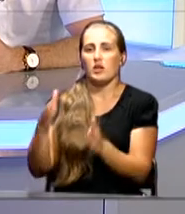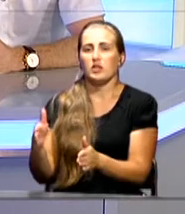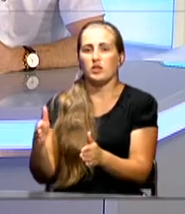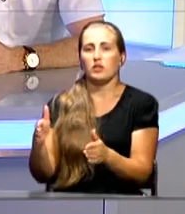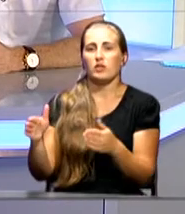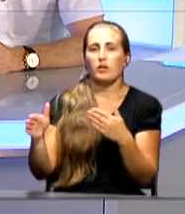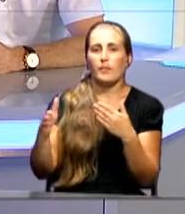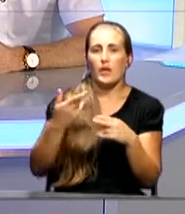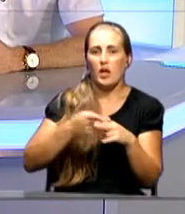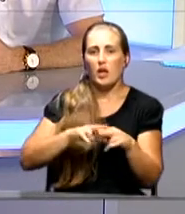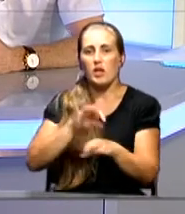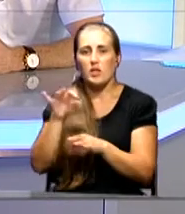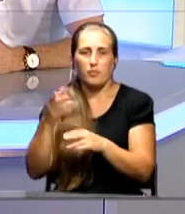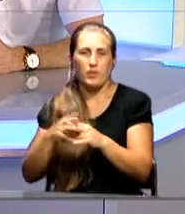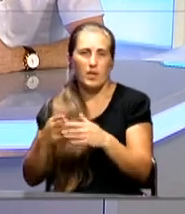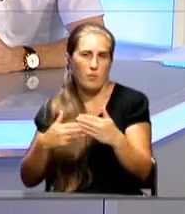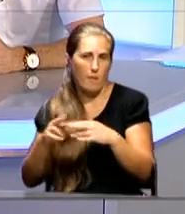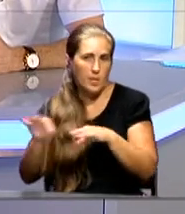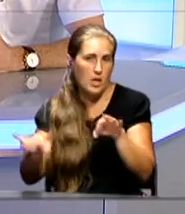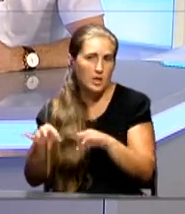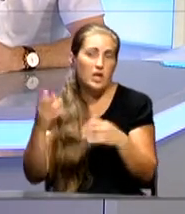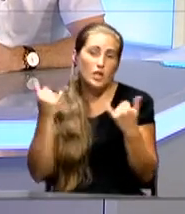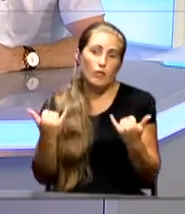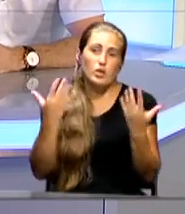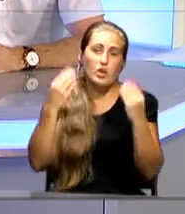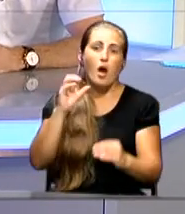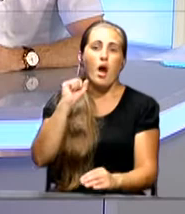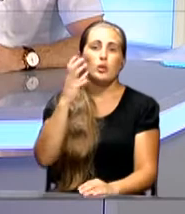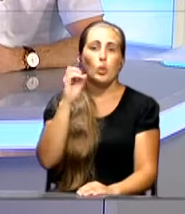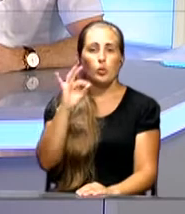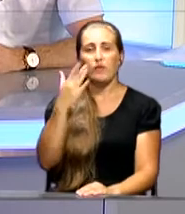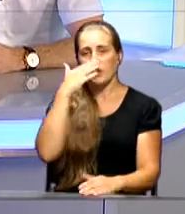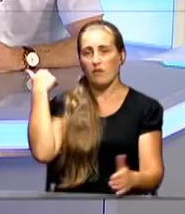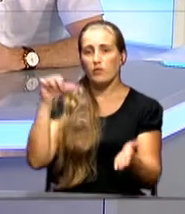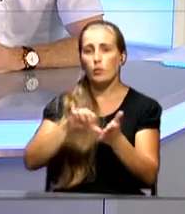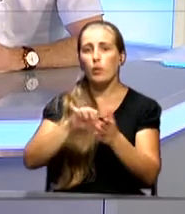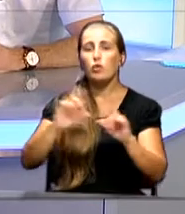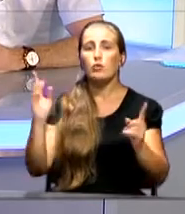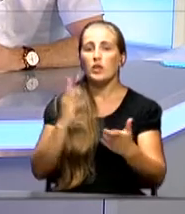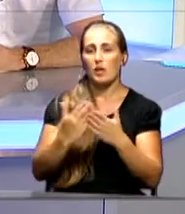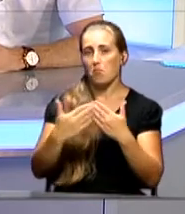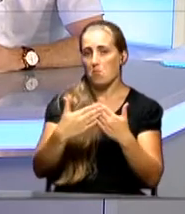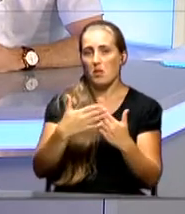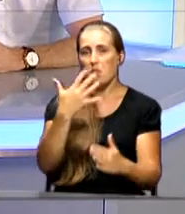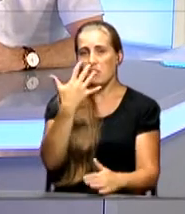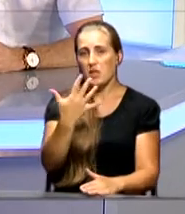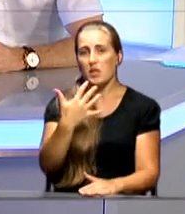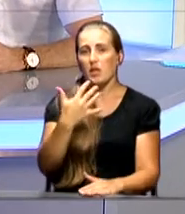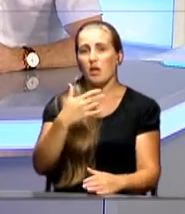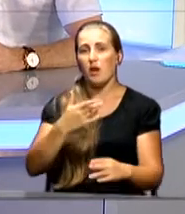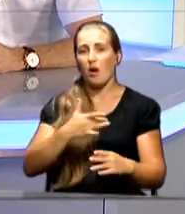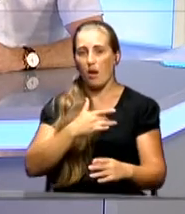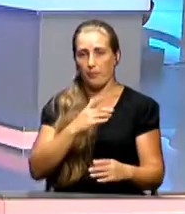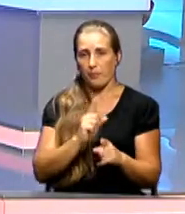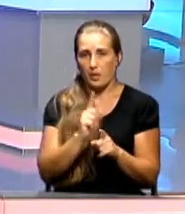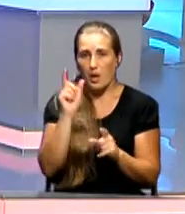части реализации этого проекта. На сегодняшний день Сергей Валерьевич Аксенов недавно выступал, он сказал, что есть порядка пяти потенциальных инвесторов, я это могу